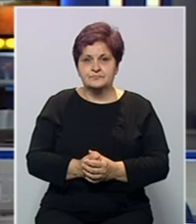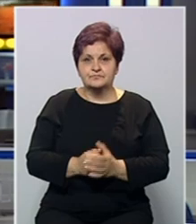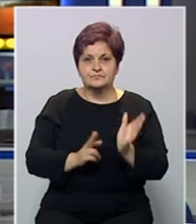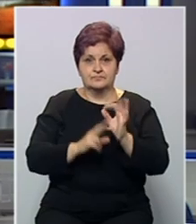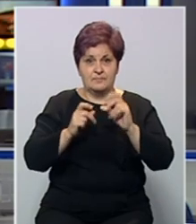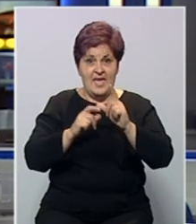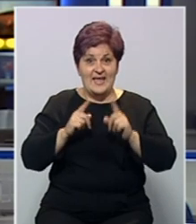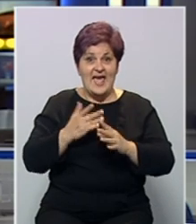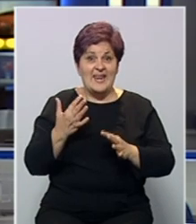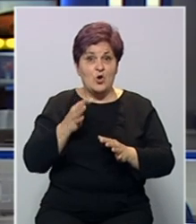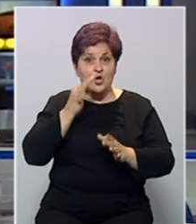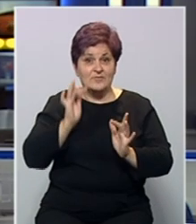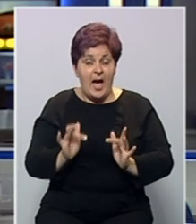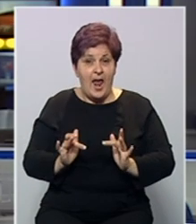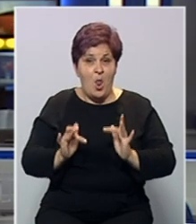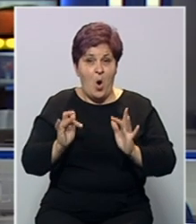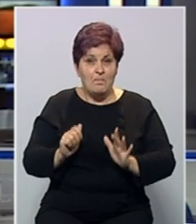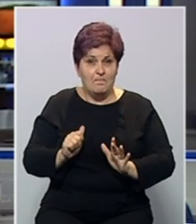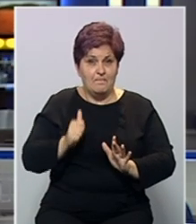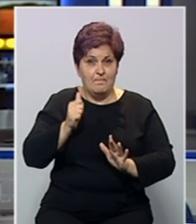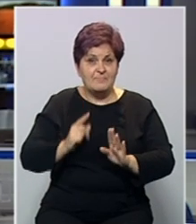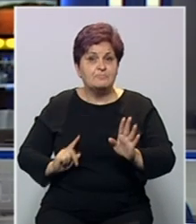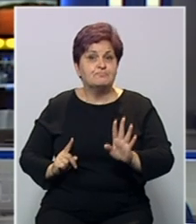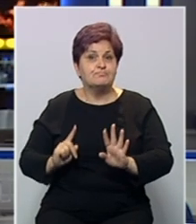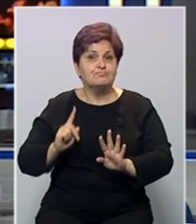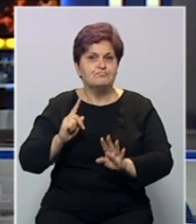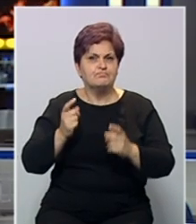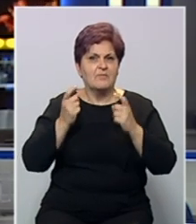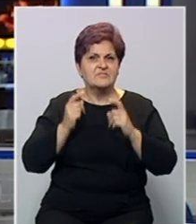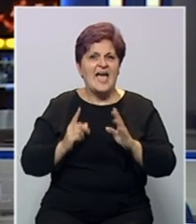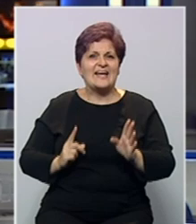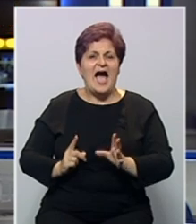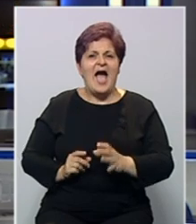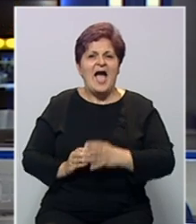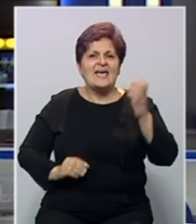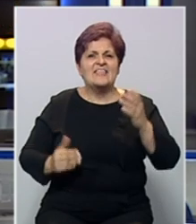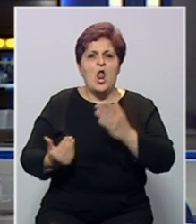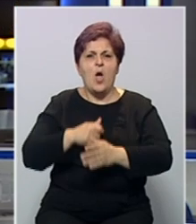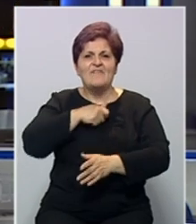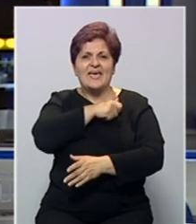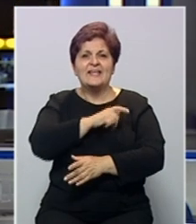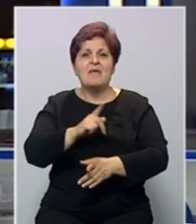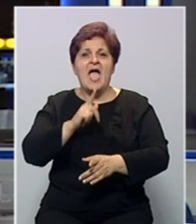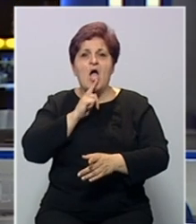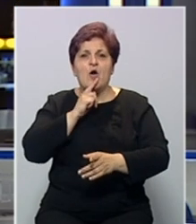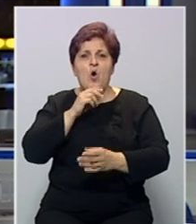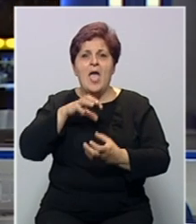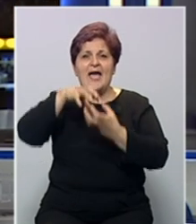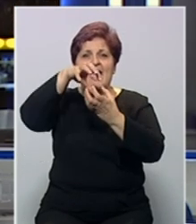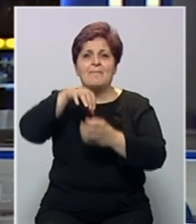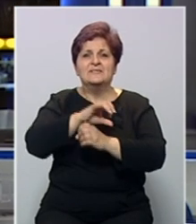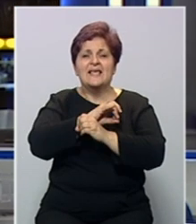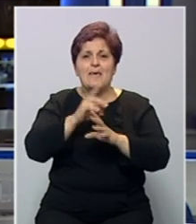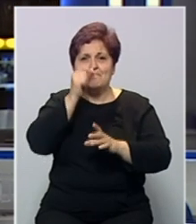NASA je za nekoliko dana odgodila debitansko lansiranje divovske rakete nove generacije, koja je kapsulu